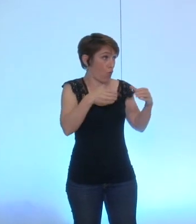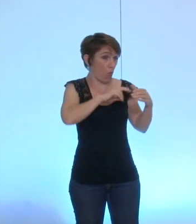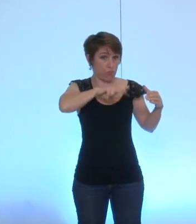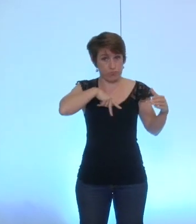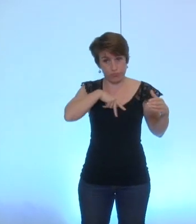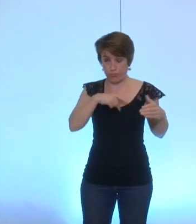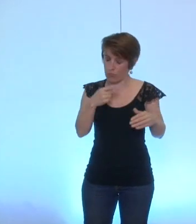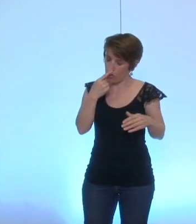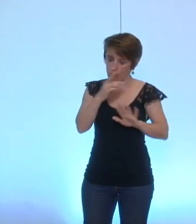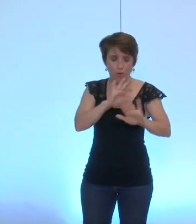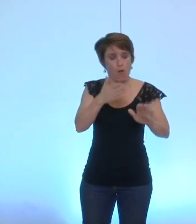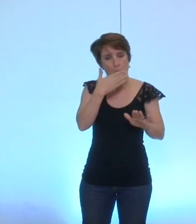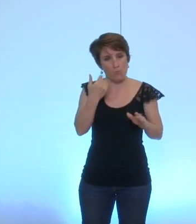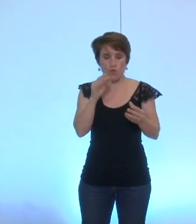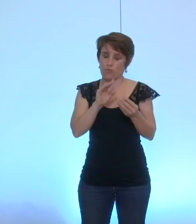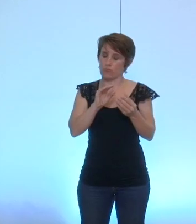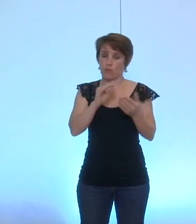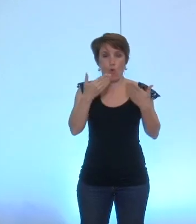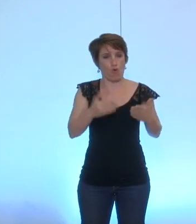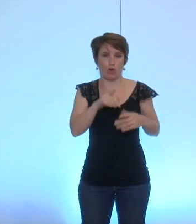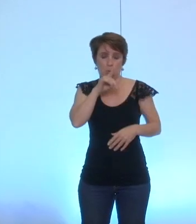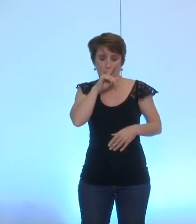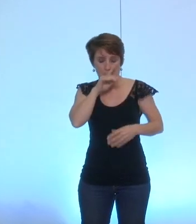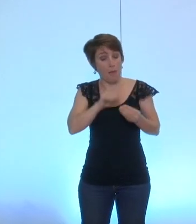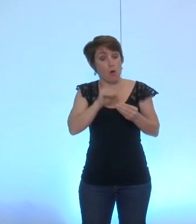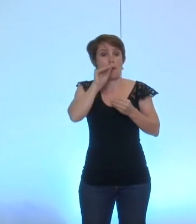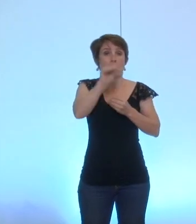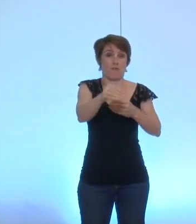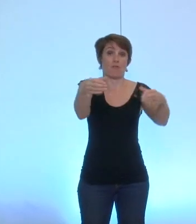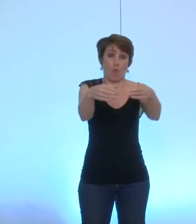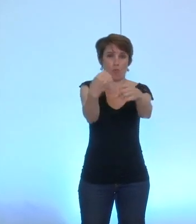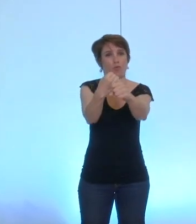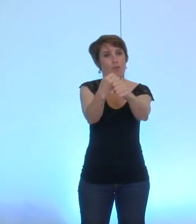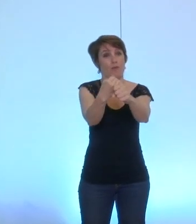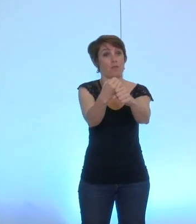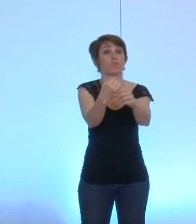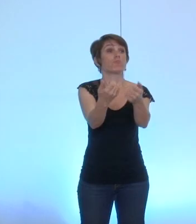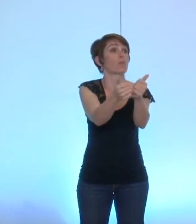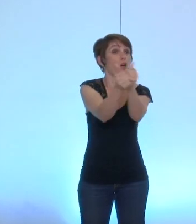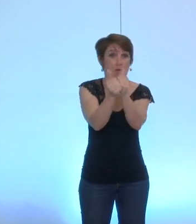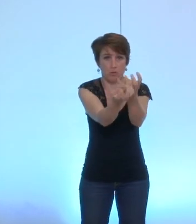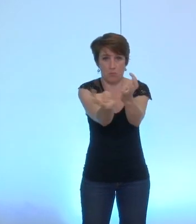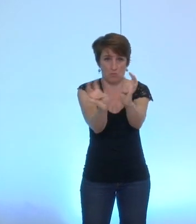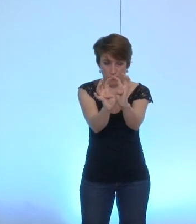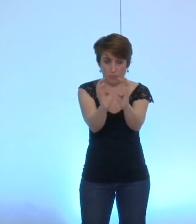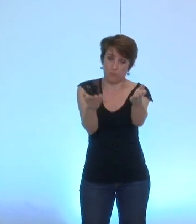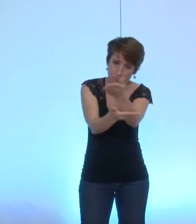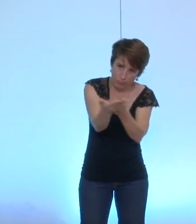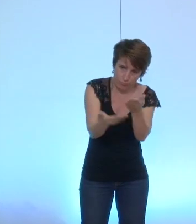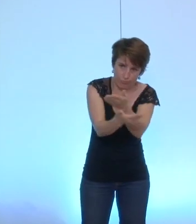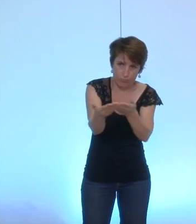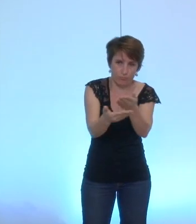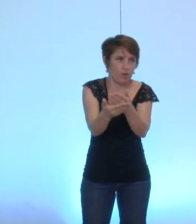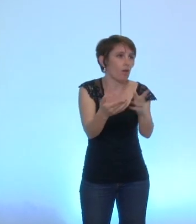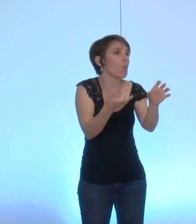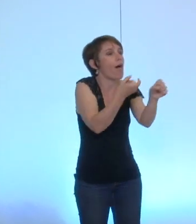proposition qui est faite de ramener ça à un groupe de travail où on puisse travailler en commun et sans vouloir